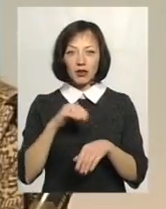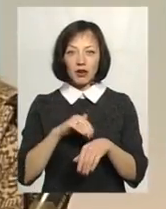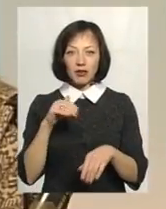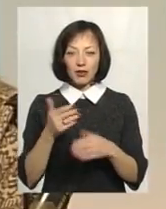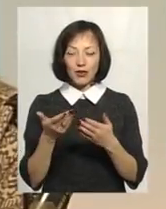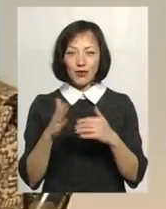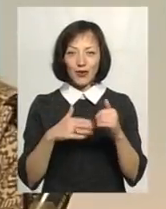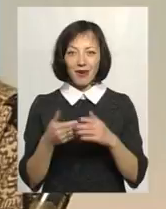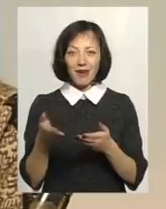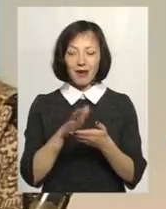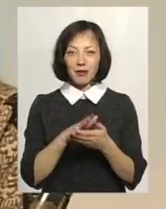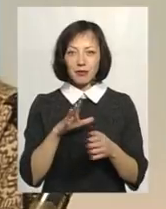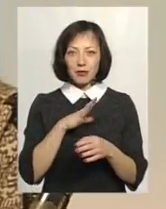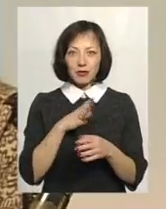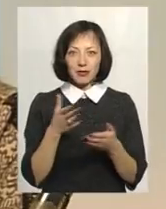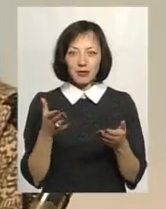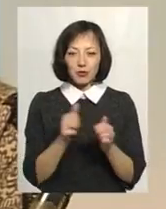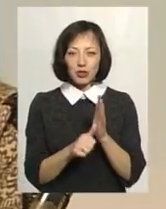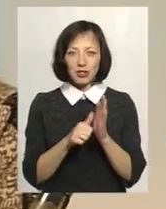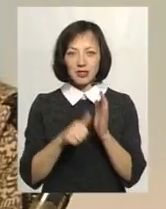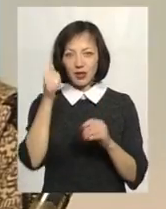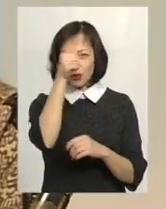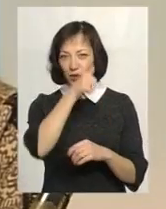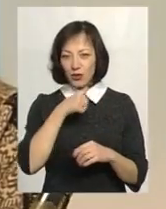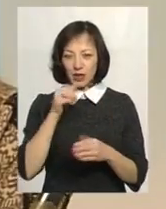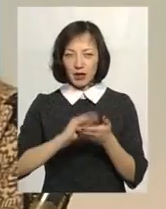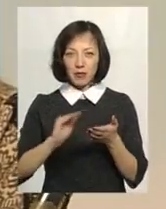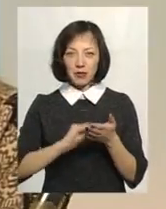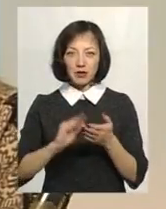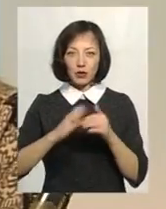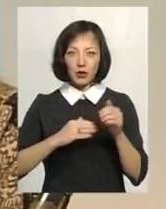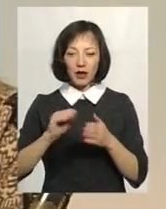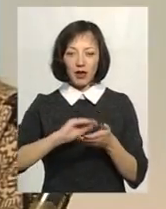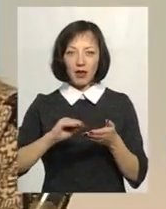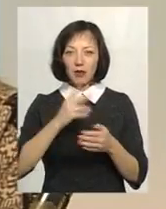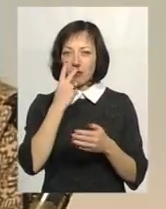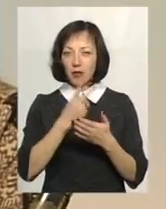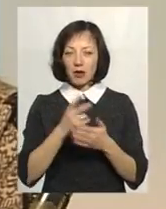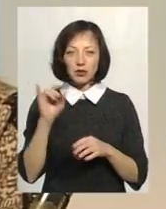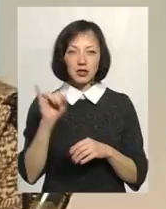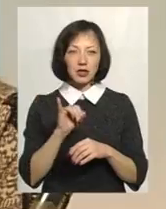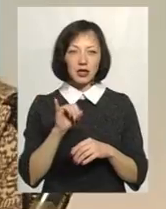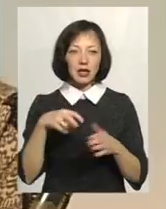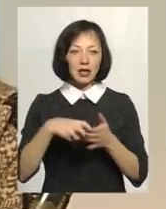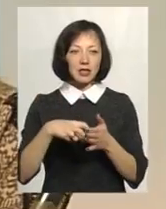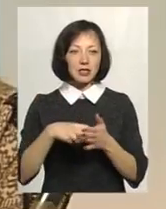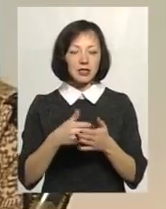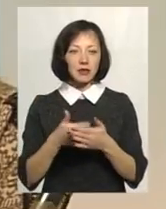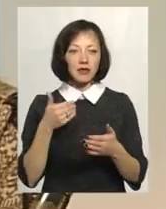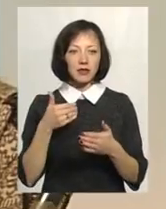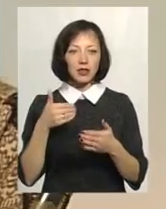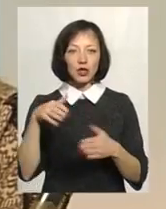їх руками, це були папірці, яким по 60 років, які написані від руки, там ми побачили і листи від